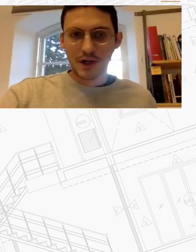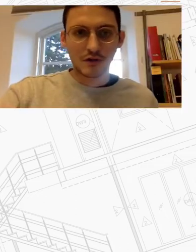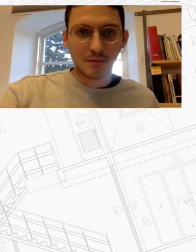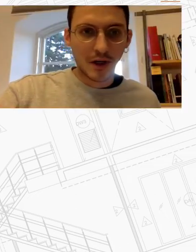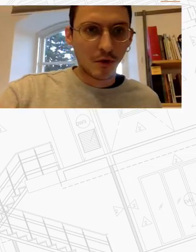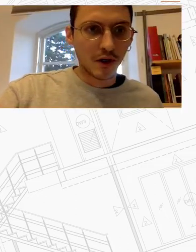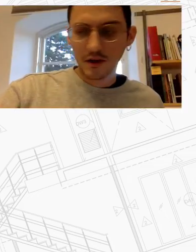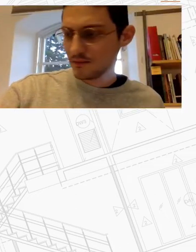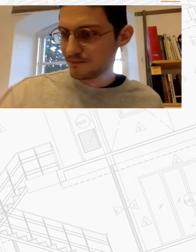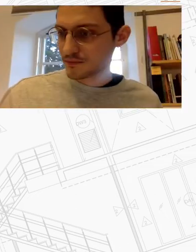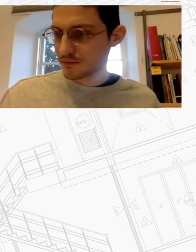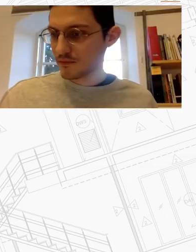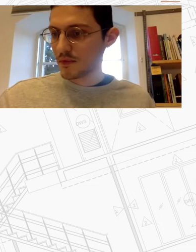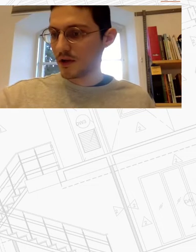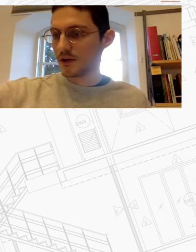Ευχαριστώ πάρα πολύ